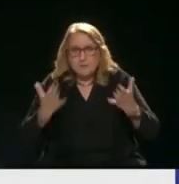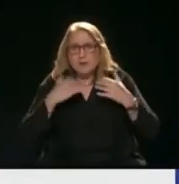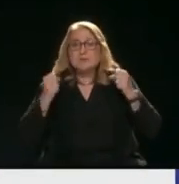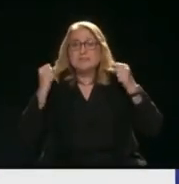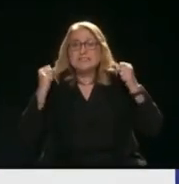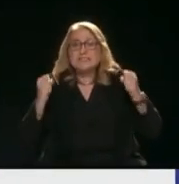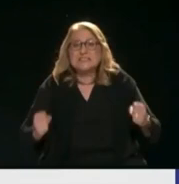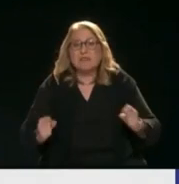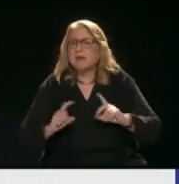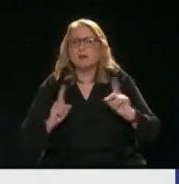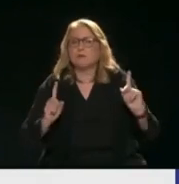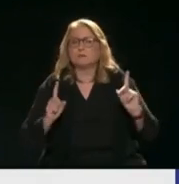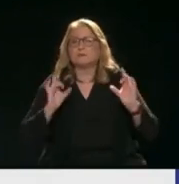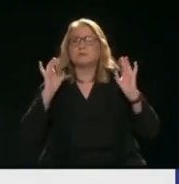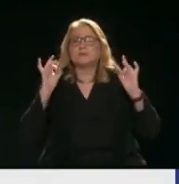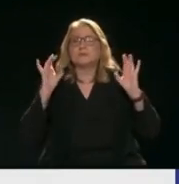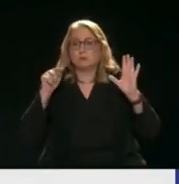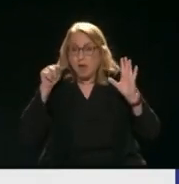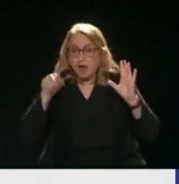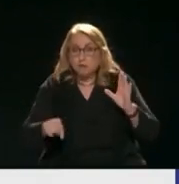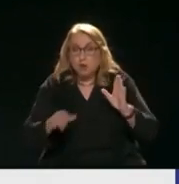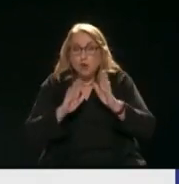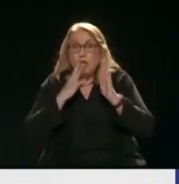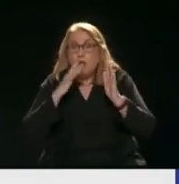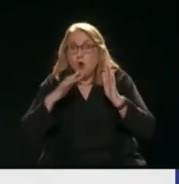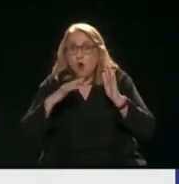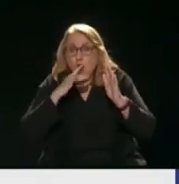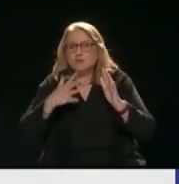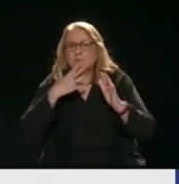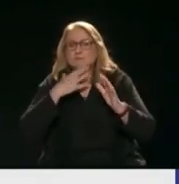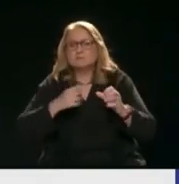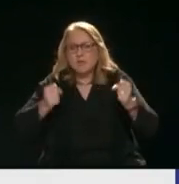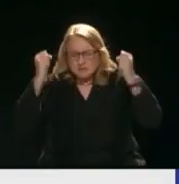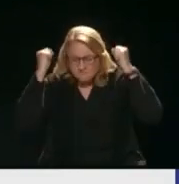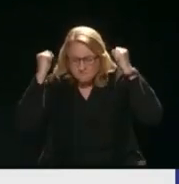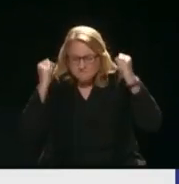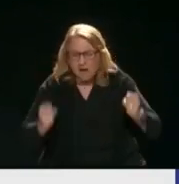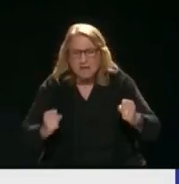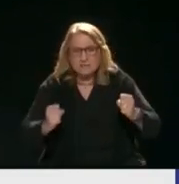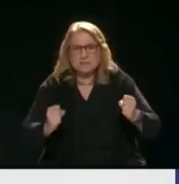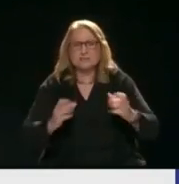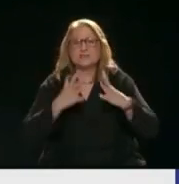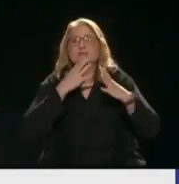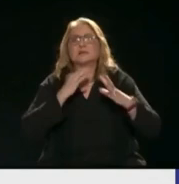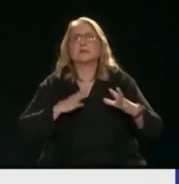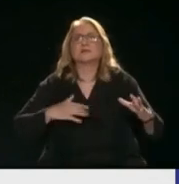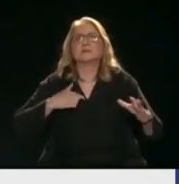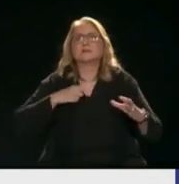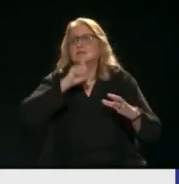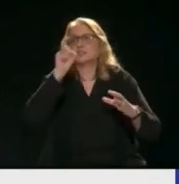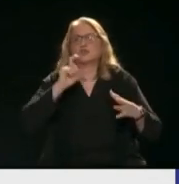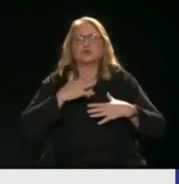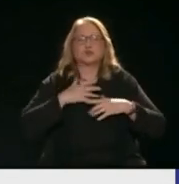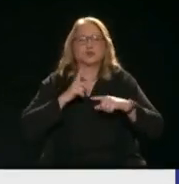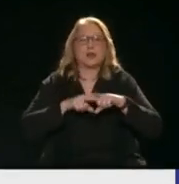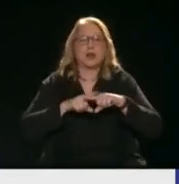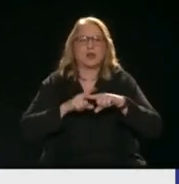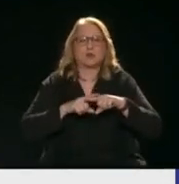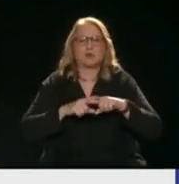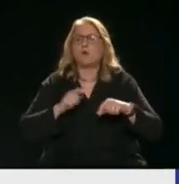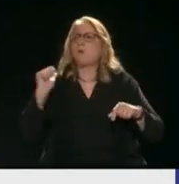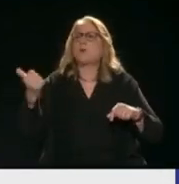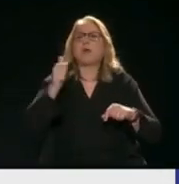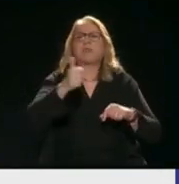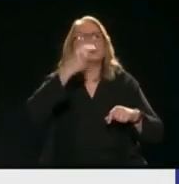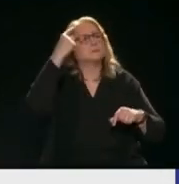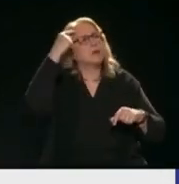γνώμη κάποιου Κατά του καθηγητή Άρα αν μιλήσουμε για μια μεγάλη μεταρρύθμιση Θα μιλήσουμε για μια παιδεία Που σημαίνει η